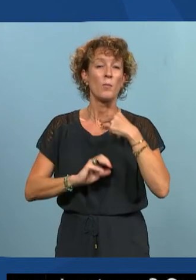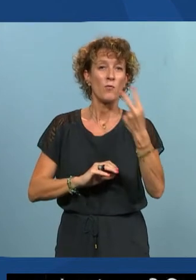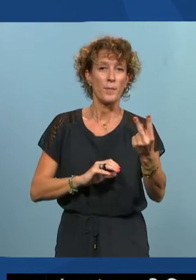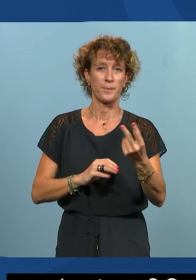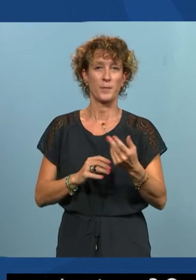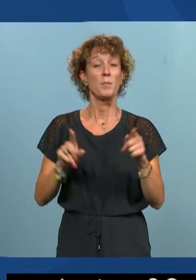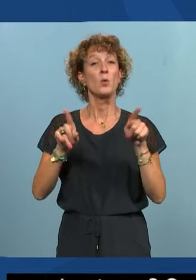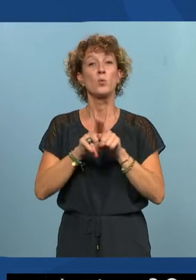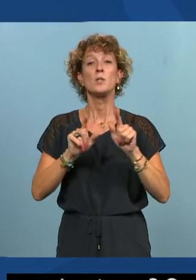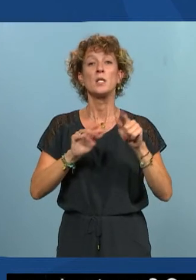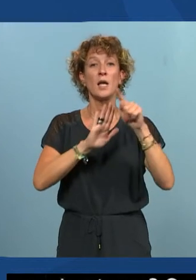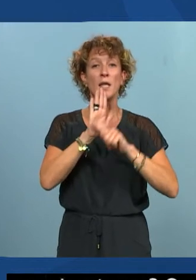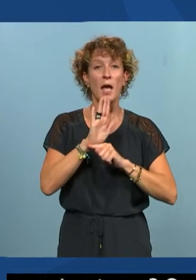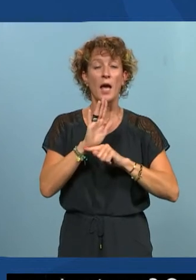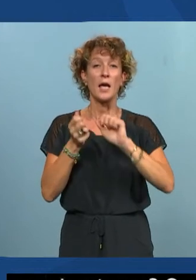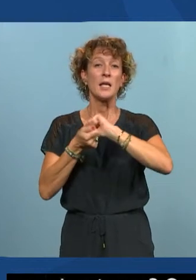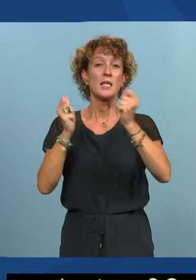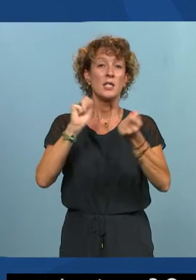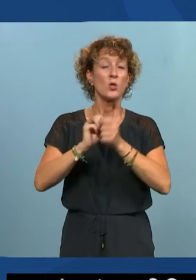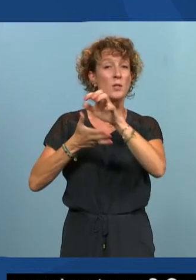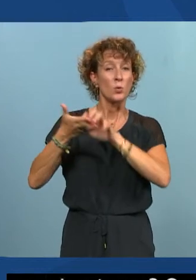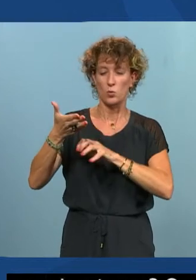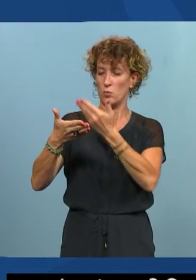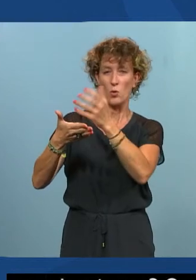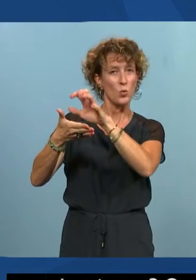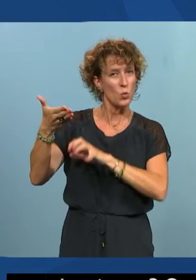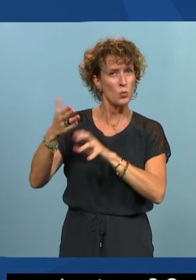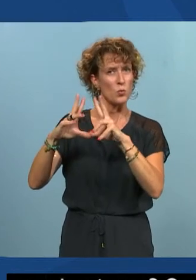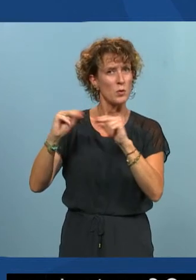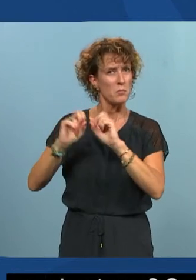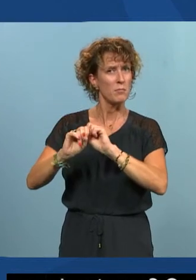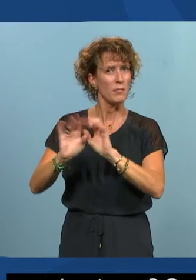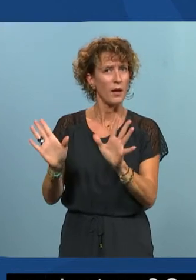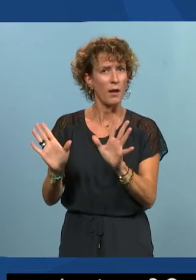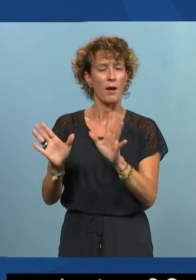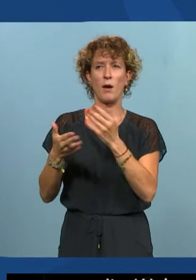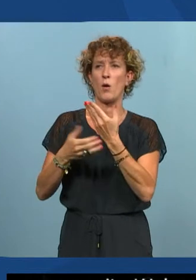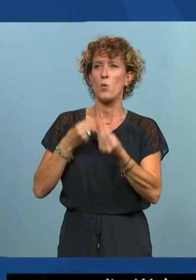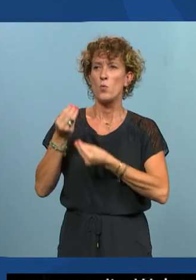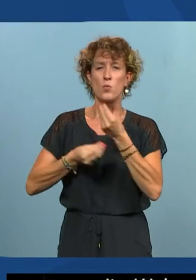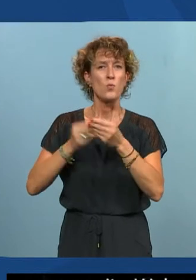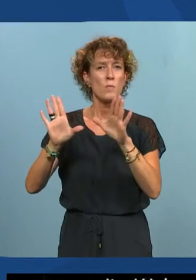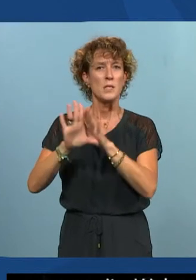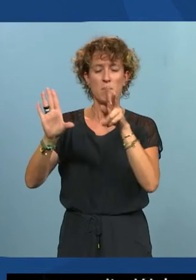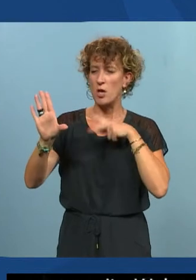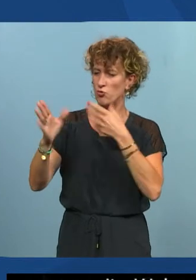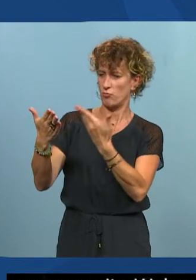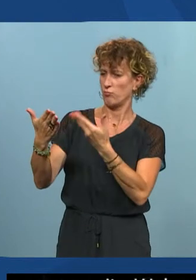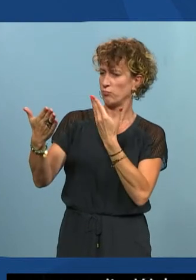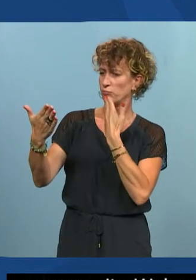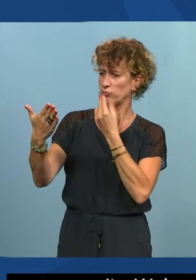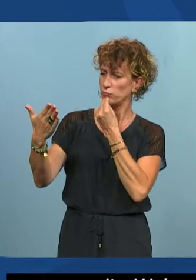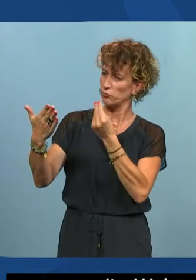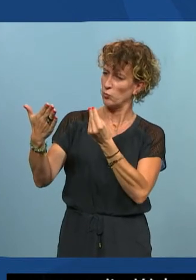est-ce que mes contenus sont explicites est-ce que mon contenu est-ce que mes images sont correctement